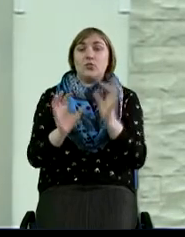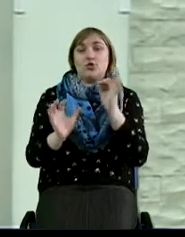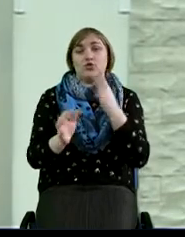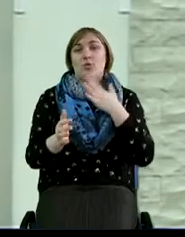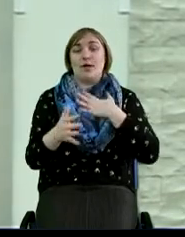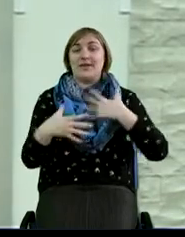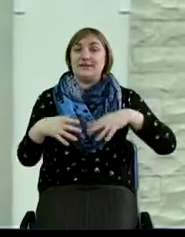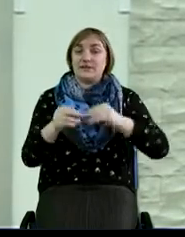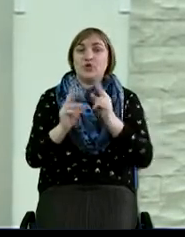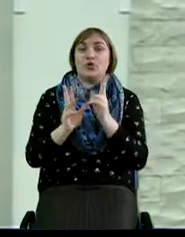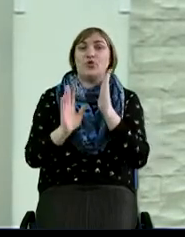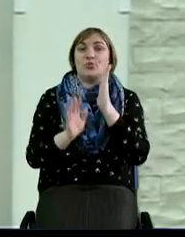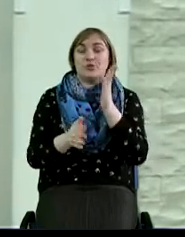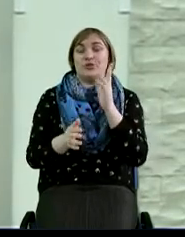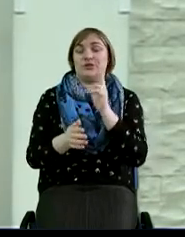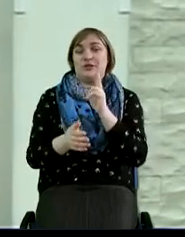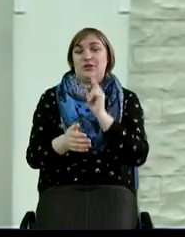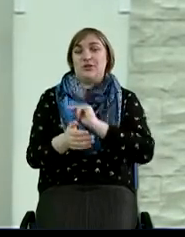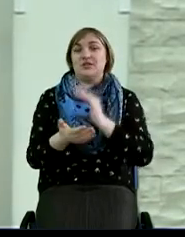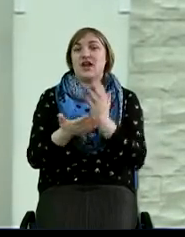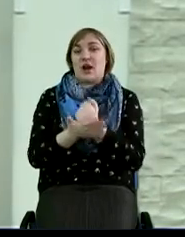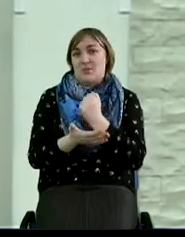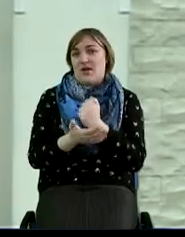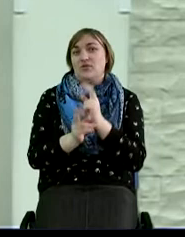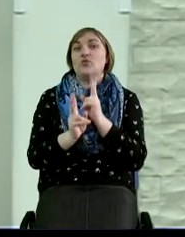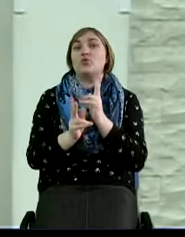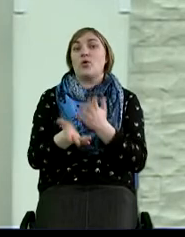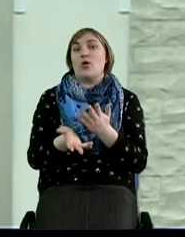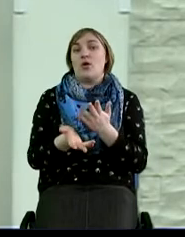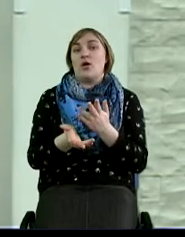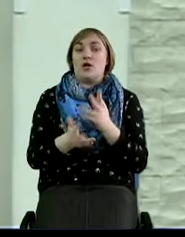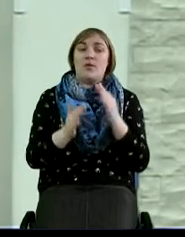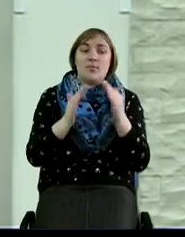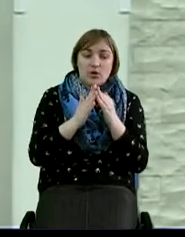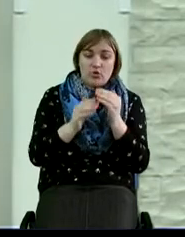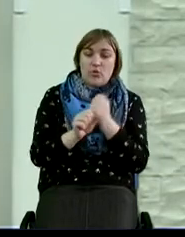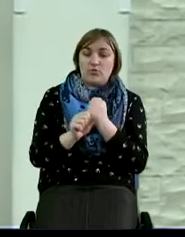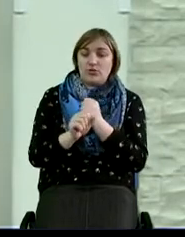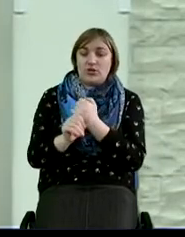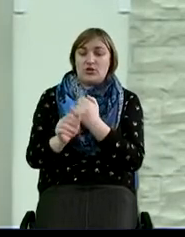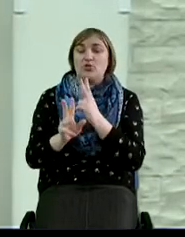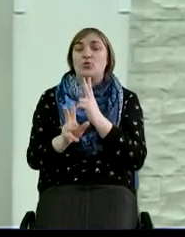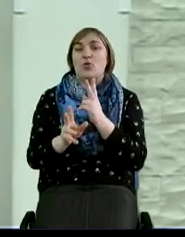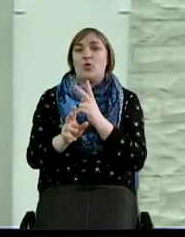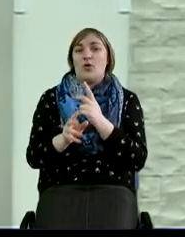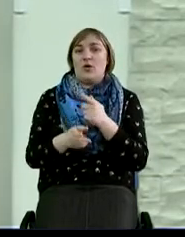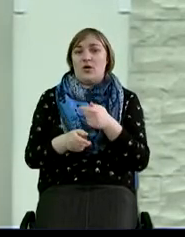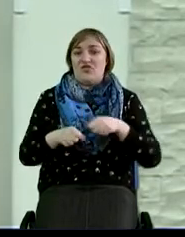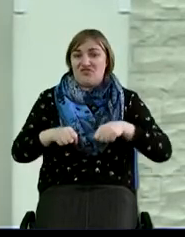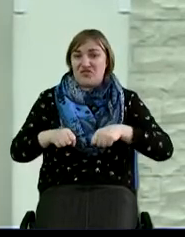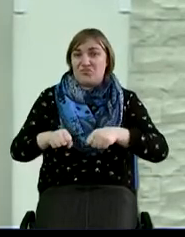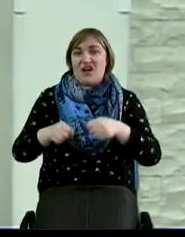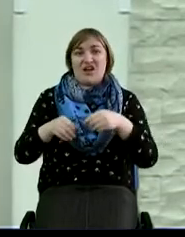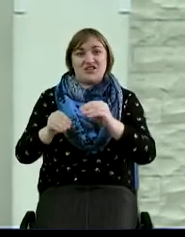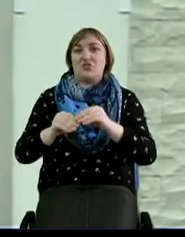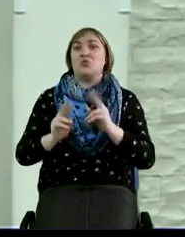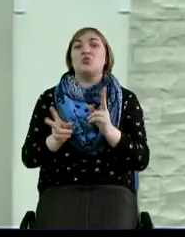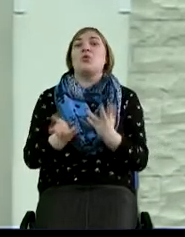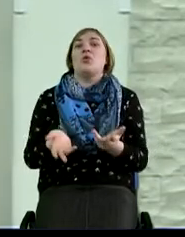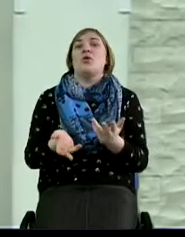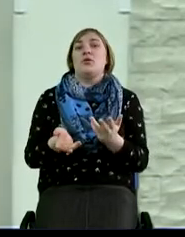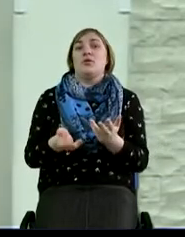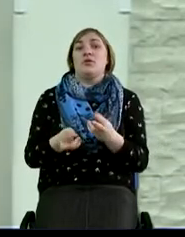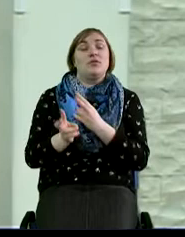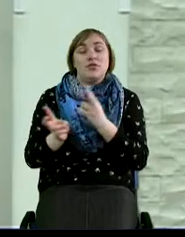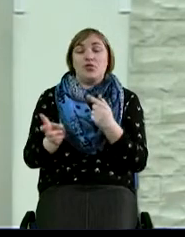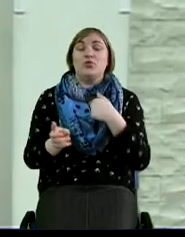будет делать какие-то вещи у меня для дома. Никто не вспашет мне огород, никто ничего не сделает и так далее.